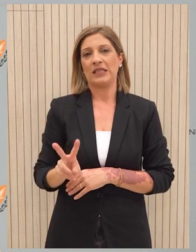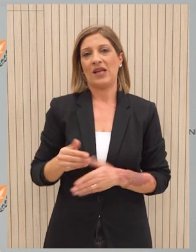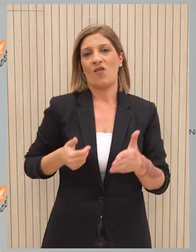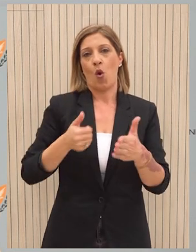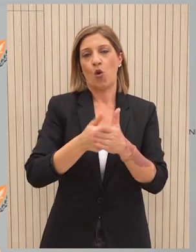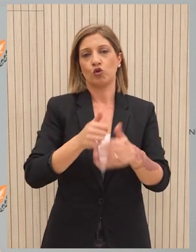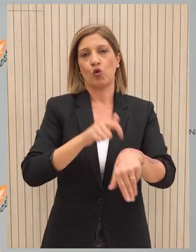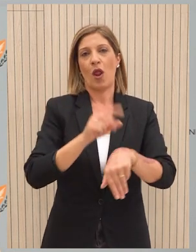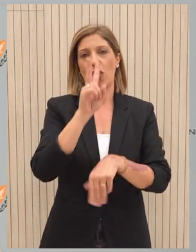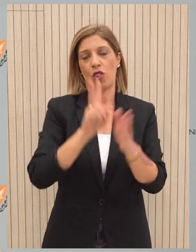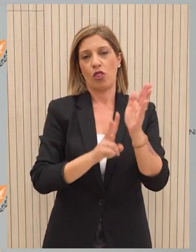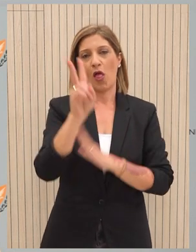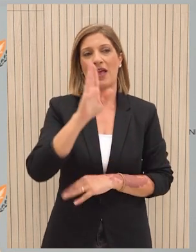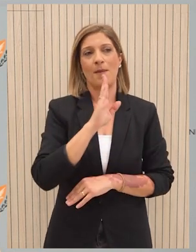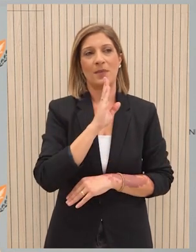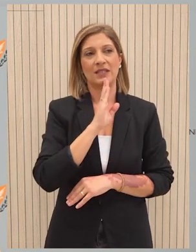το μεσημέρι.